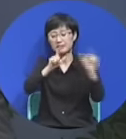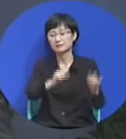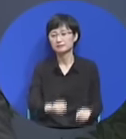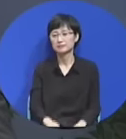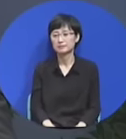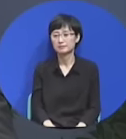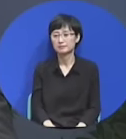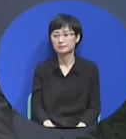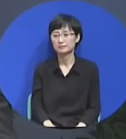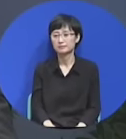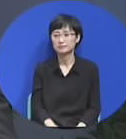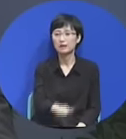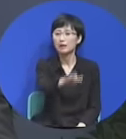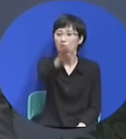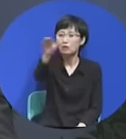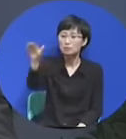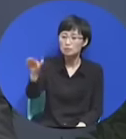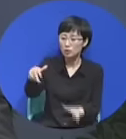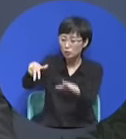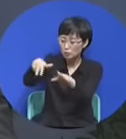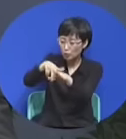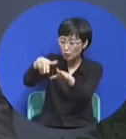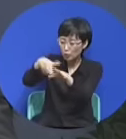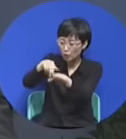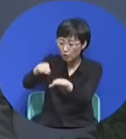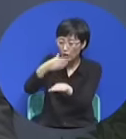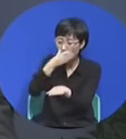여러분 복음 없는 종교가 무서운 거에요.